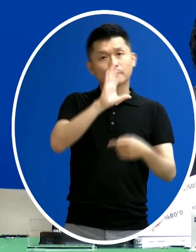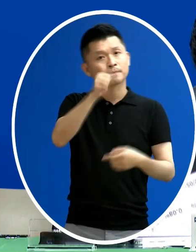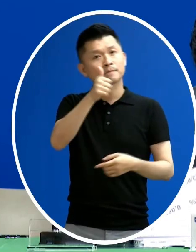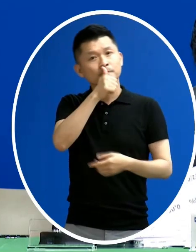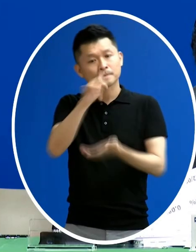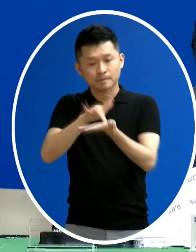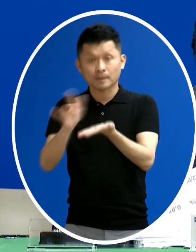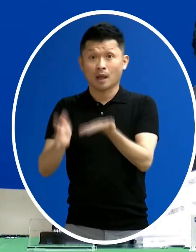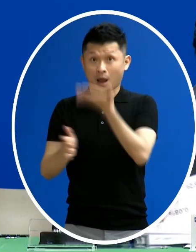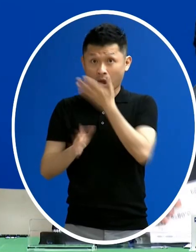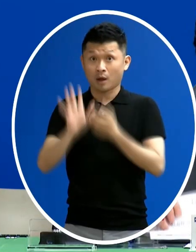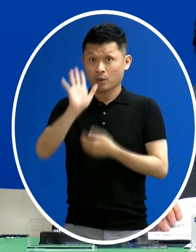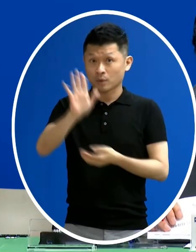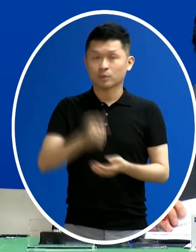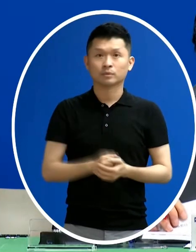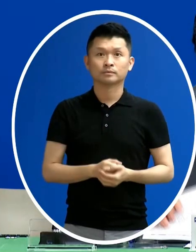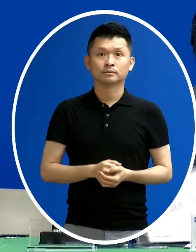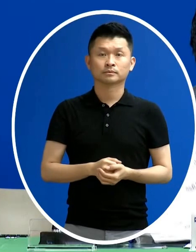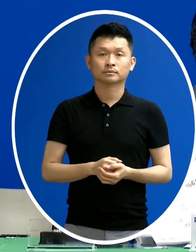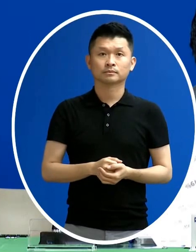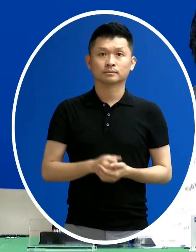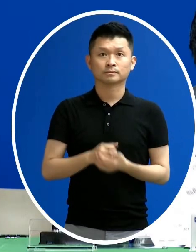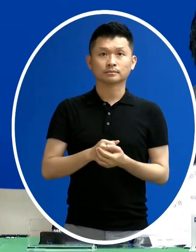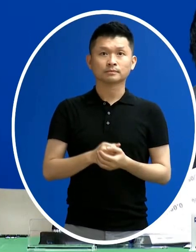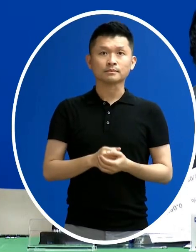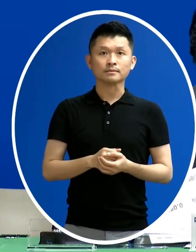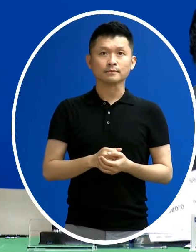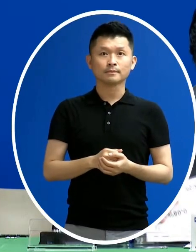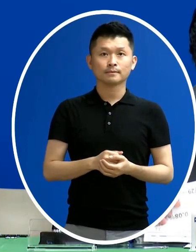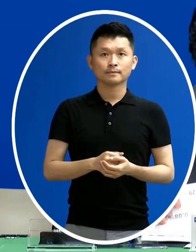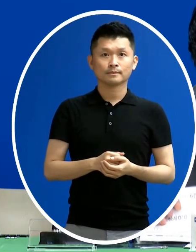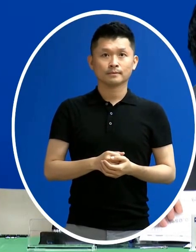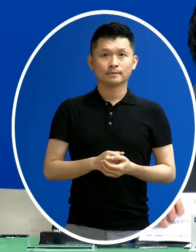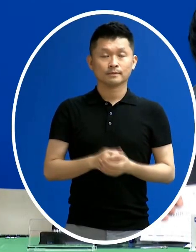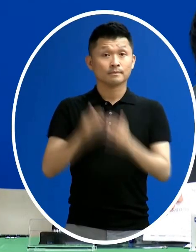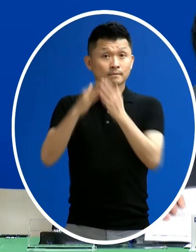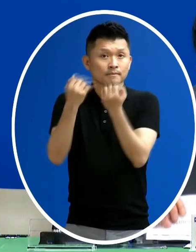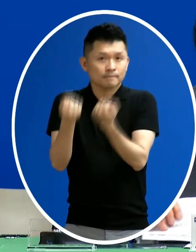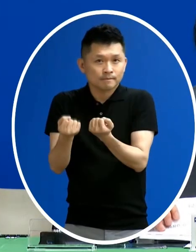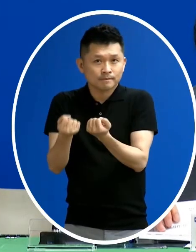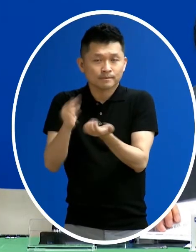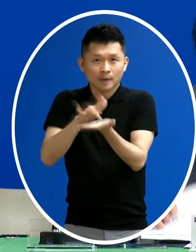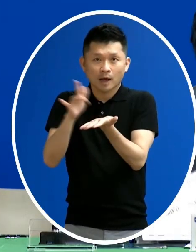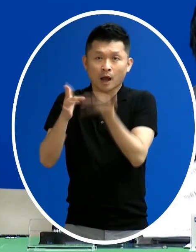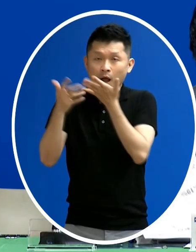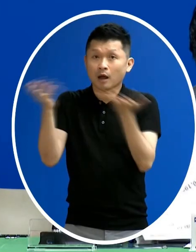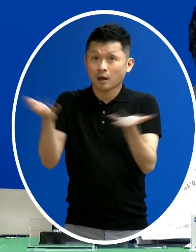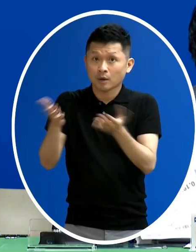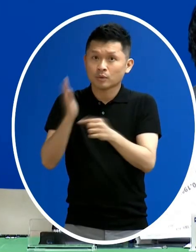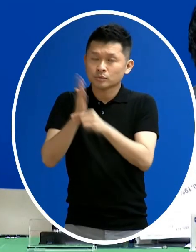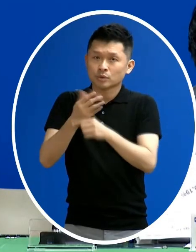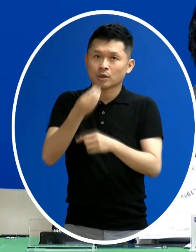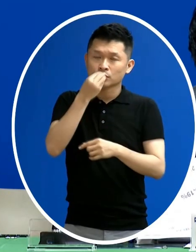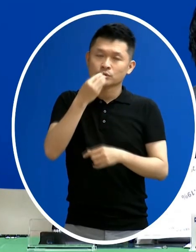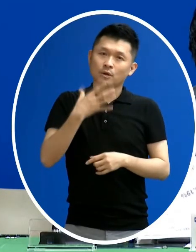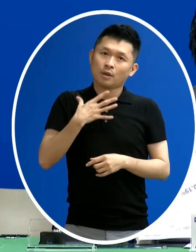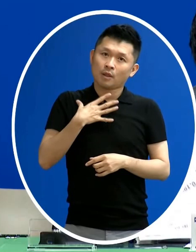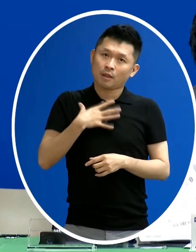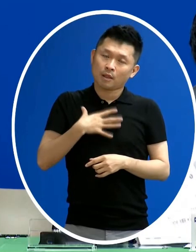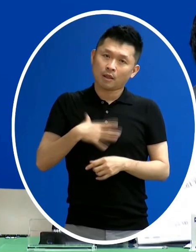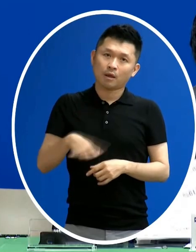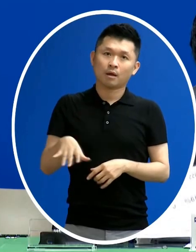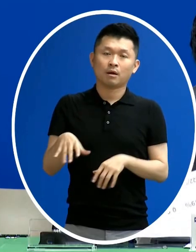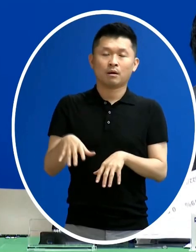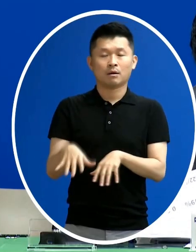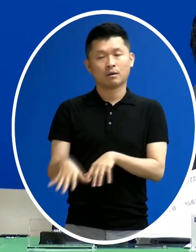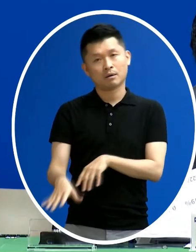家服藥 那後來在這個服藥的返家在在家治療的過程中 食慾跟活力有減